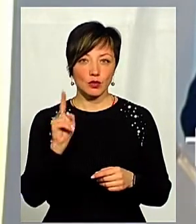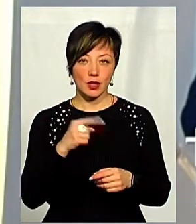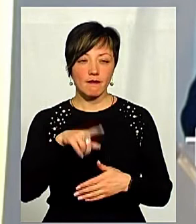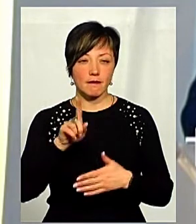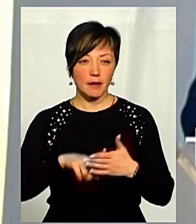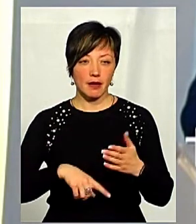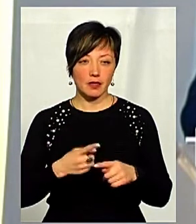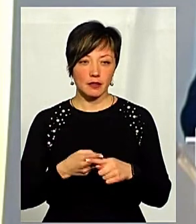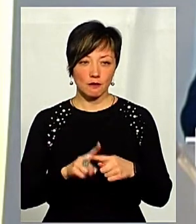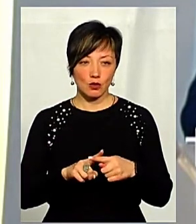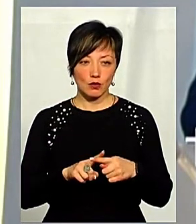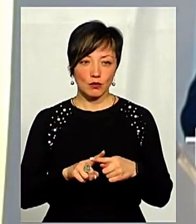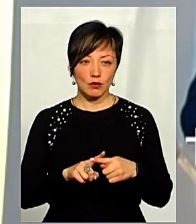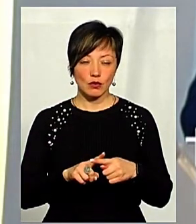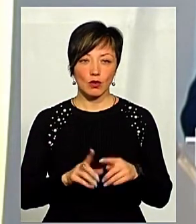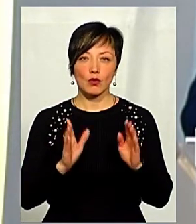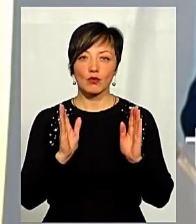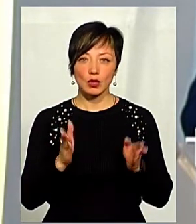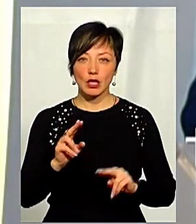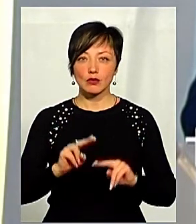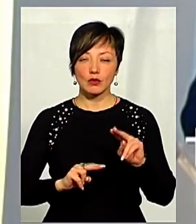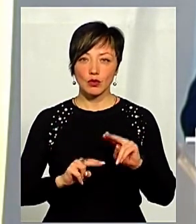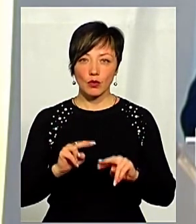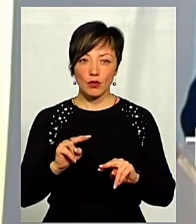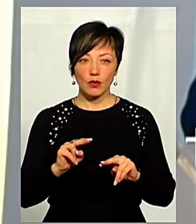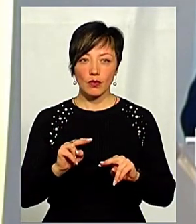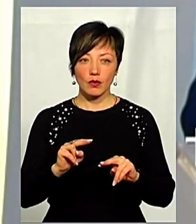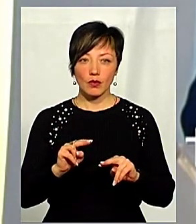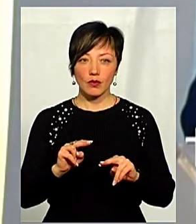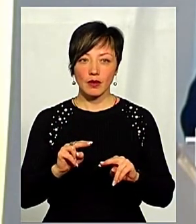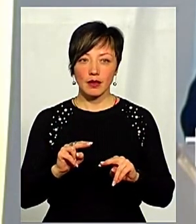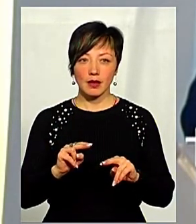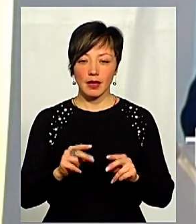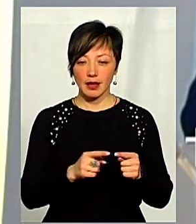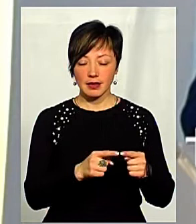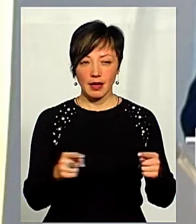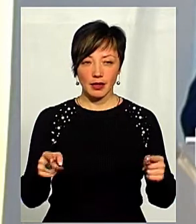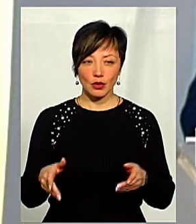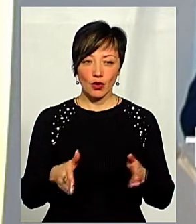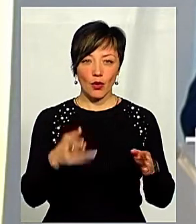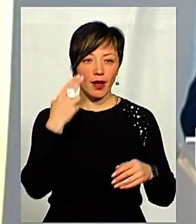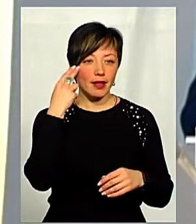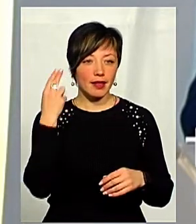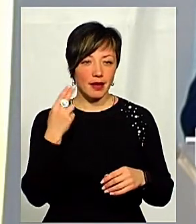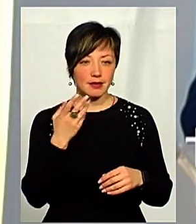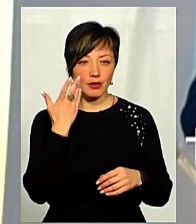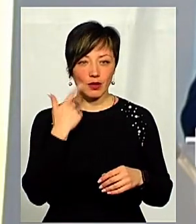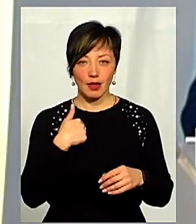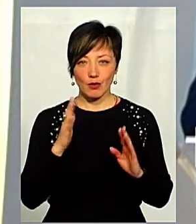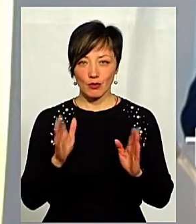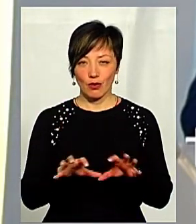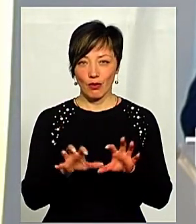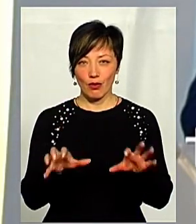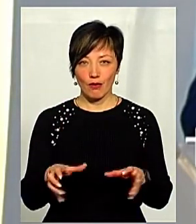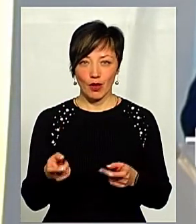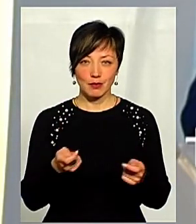я впевнений в цьому, що буде збудована ділянка, так звана, словно, звісно, китайська, під час того моменту, коли я буду